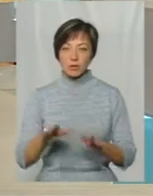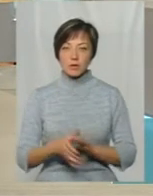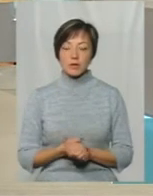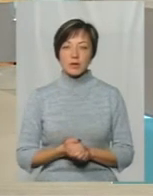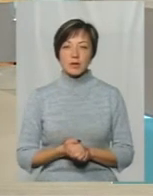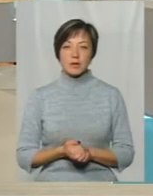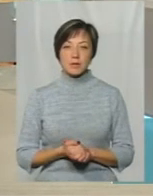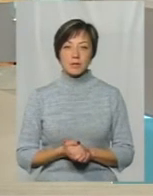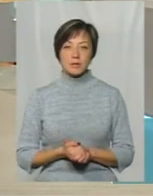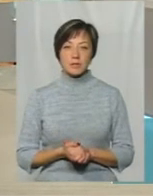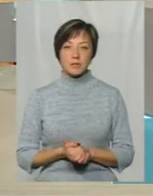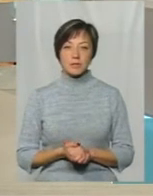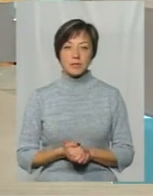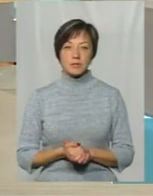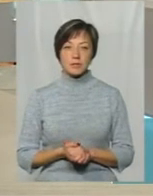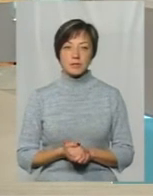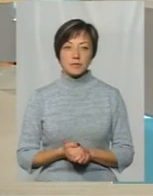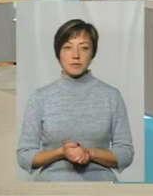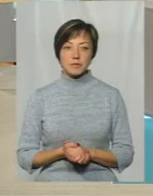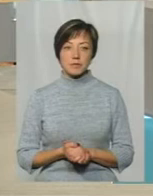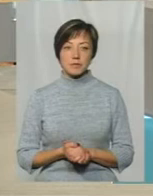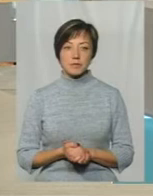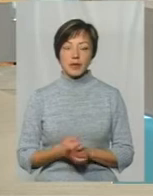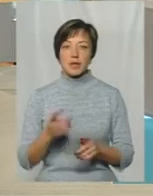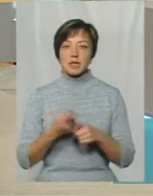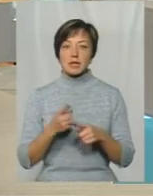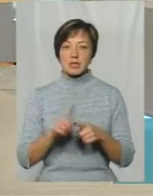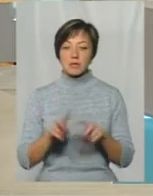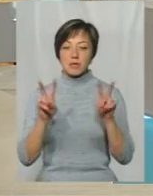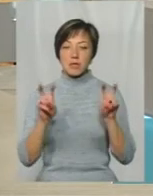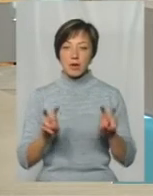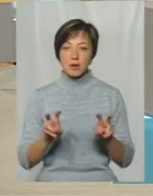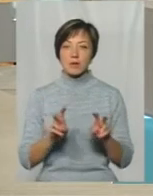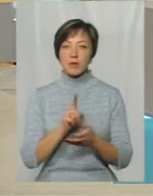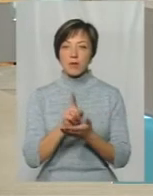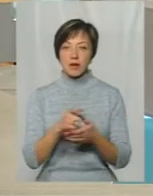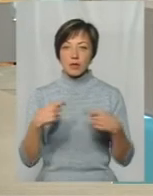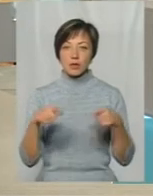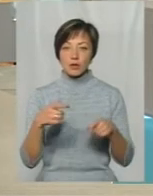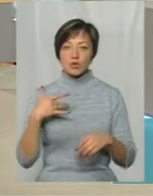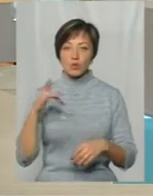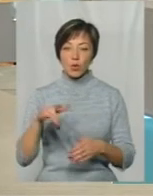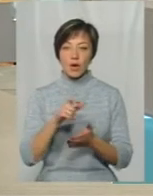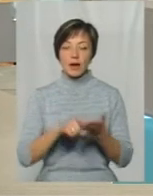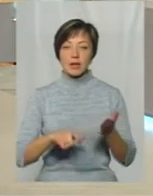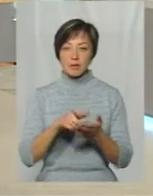хто може використати її в негативних цілях І ці препарати, вони подвинні відпускатися строго за рецептом Є інструкція відповідна